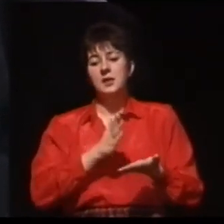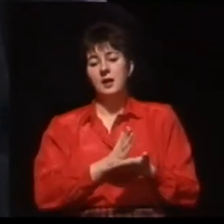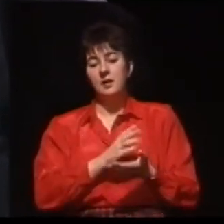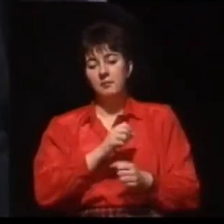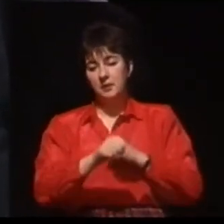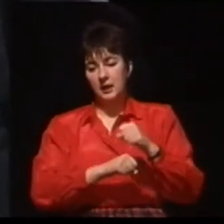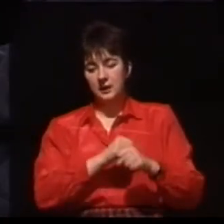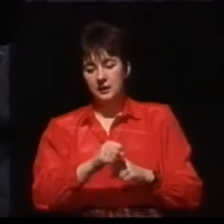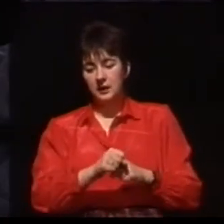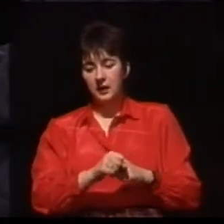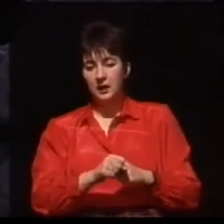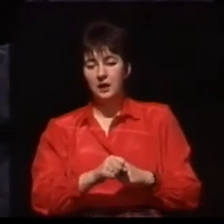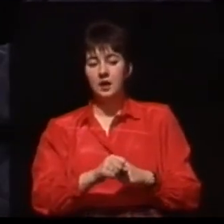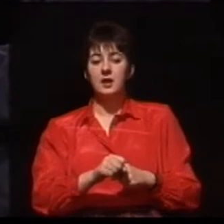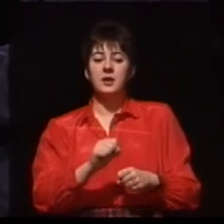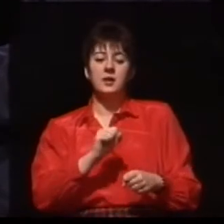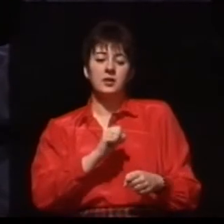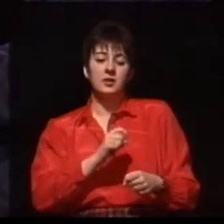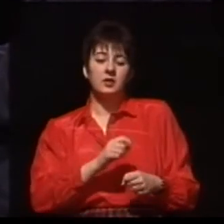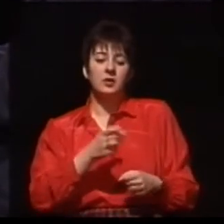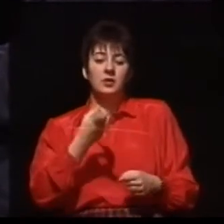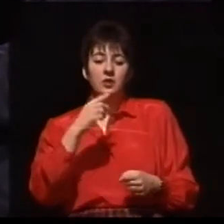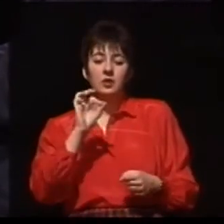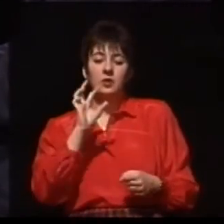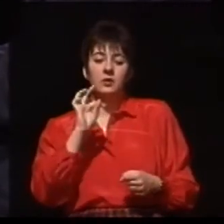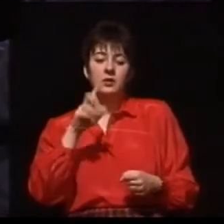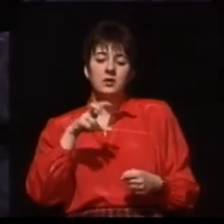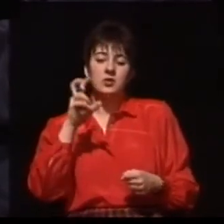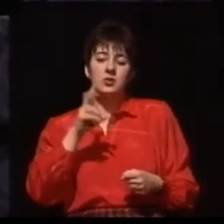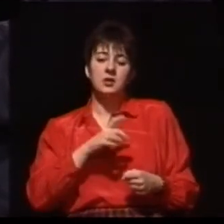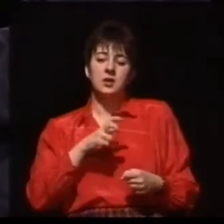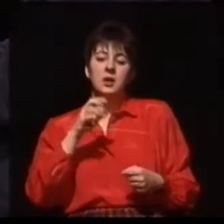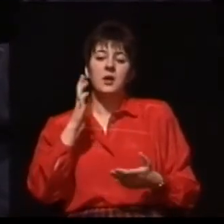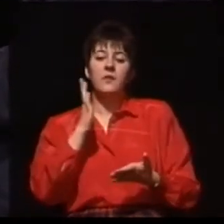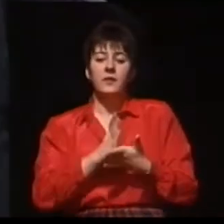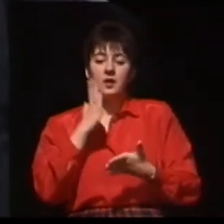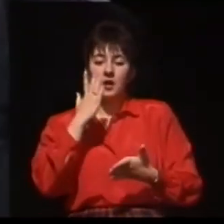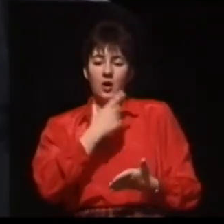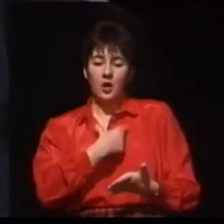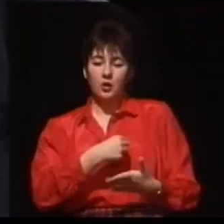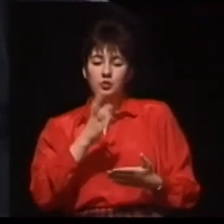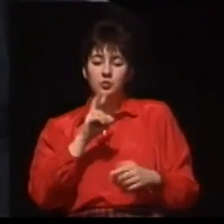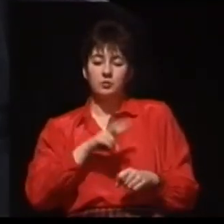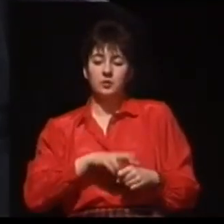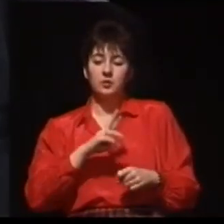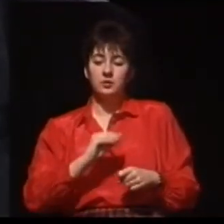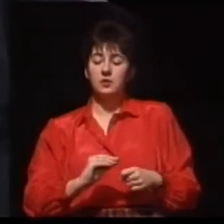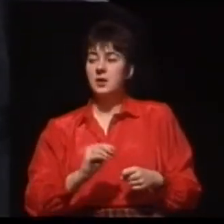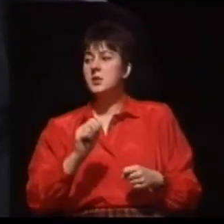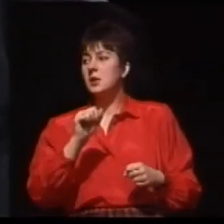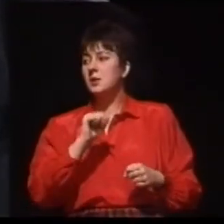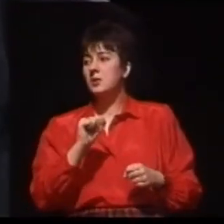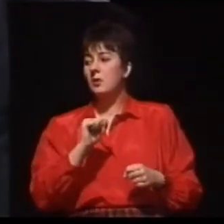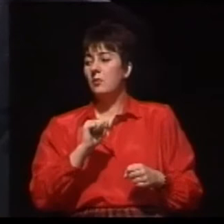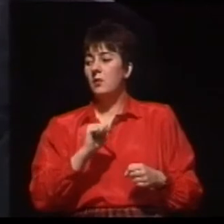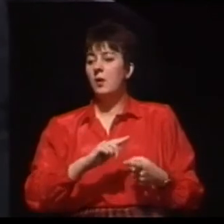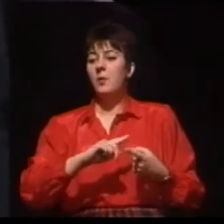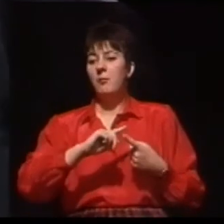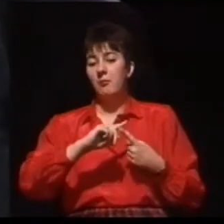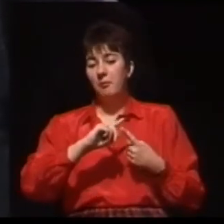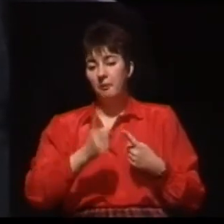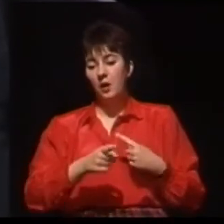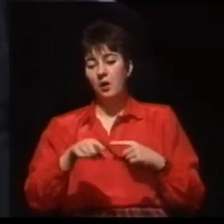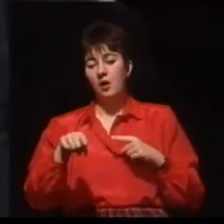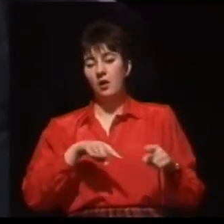ślimakowych i program rehabilitacji, który będzie za trzy tygodnie wydany w formie takiej